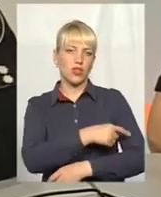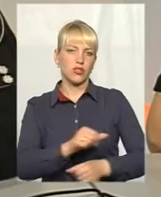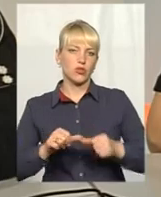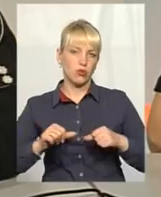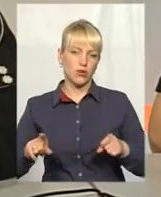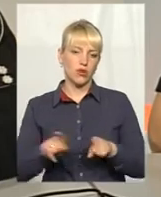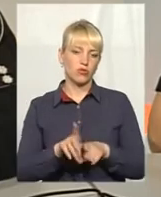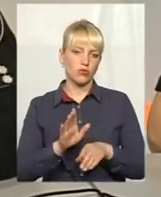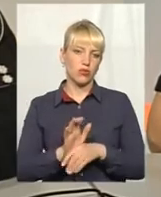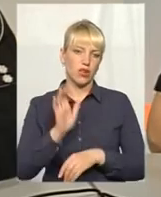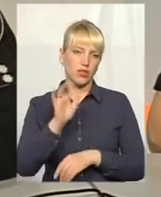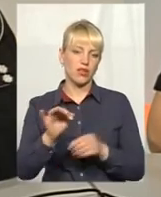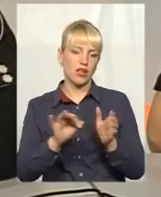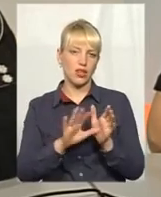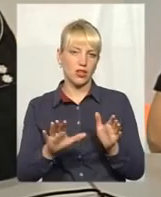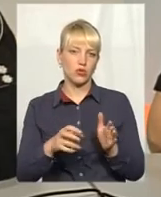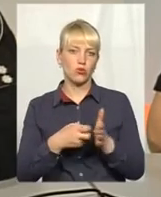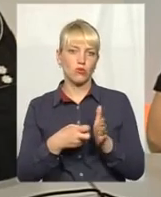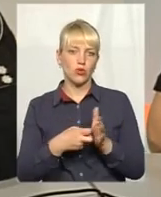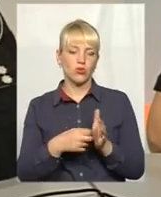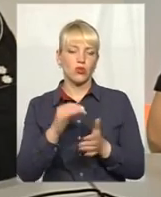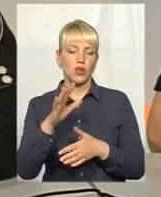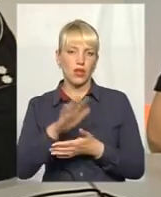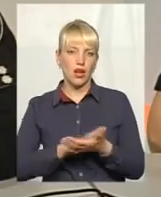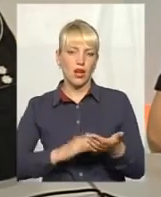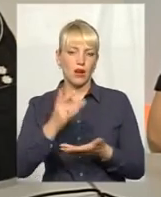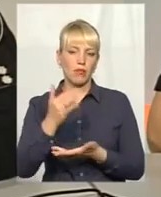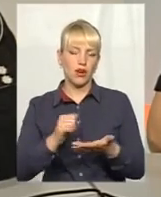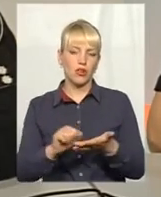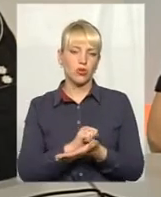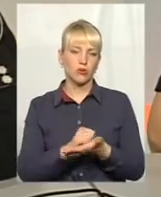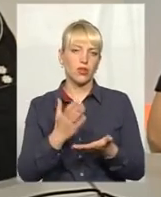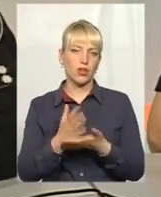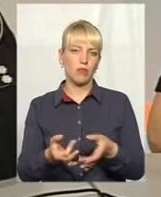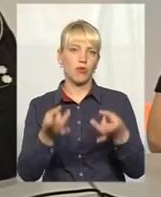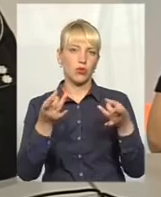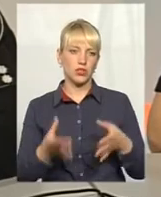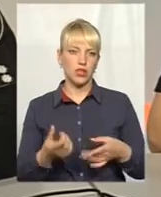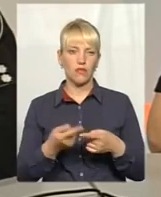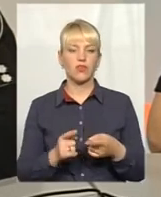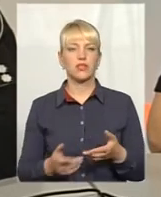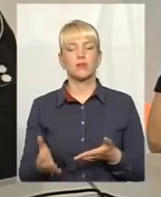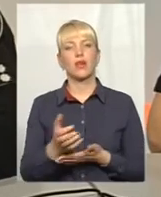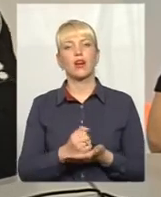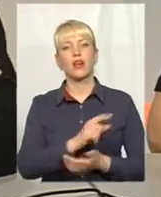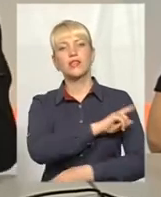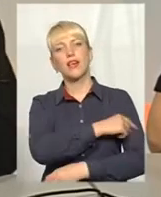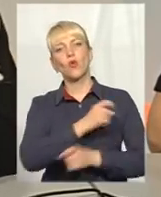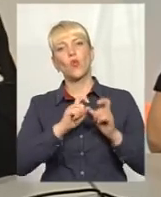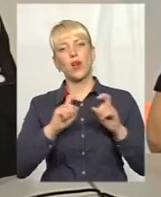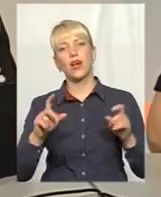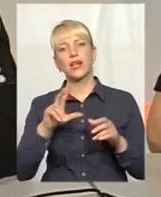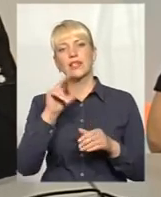буде надісланий на електронну пошту. Даний перелік документів є простий, він збирається безпосередньо в лікарні за місцем реєстрації